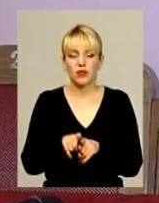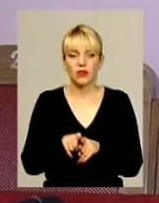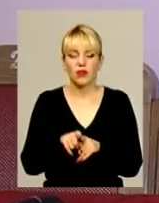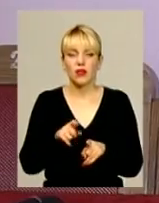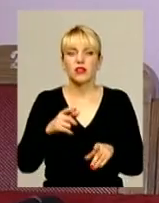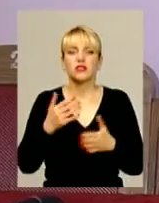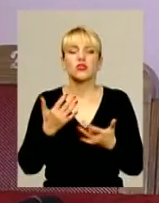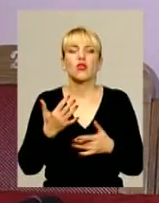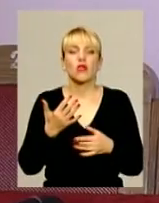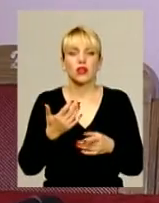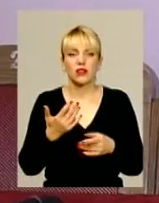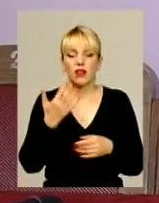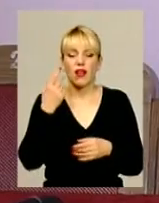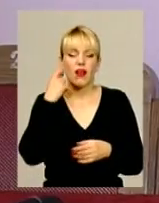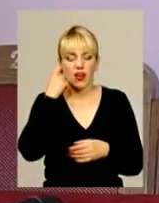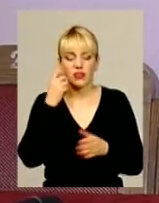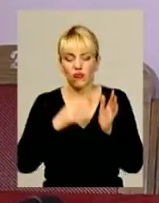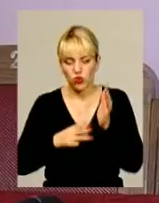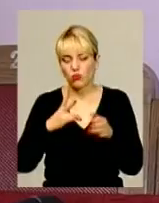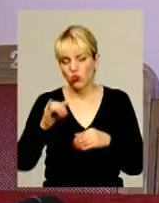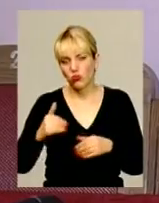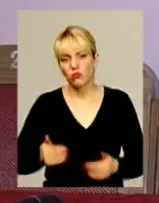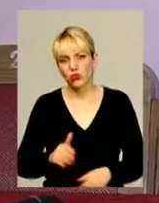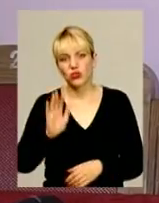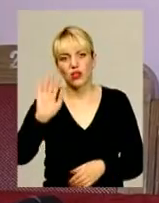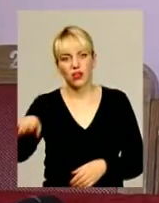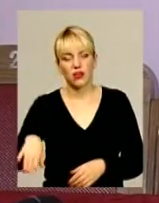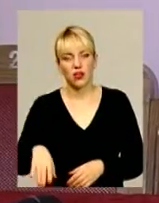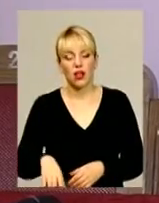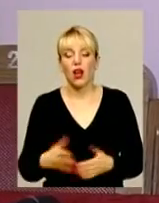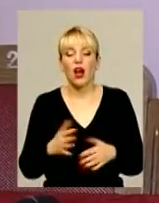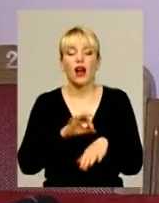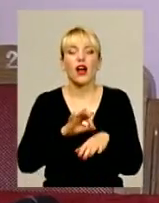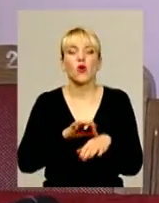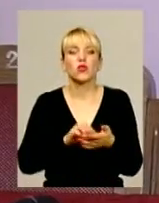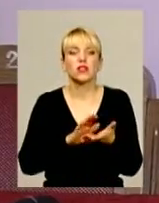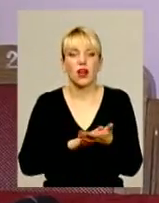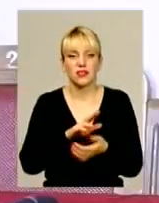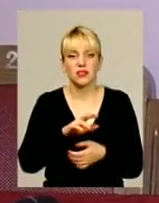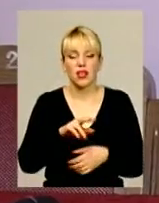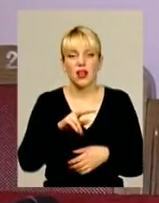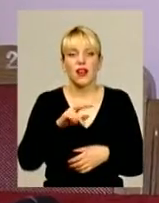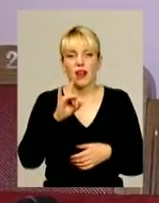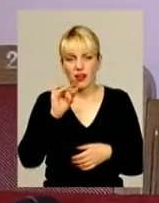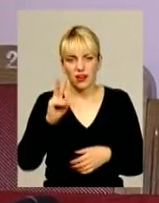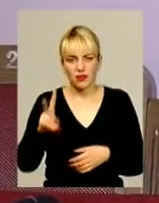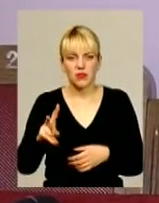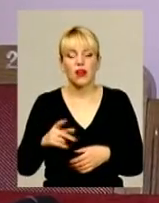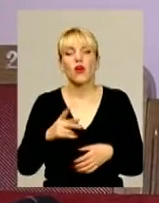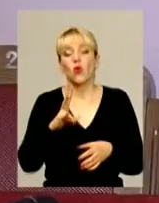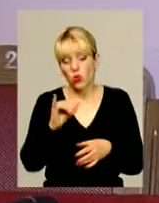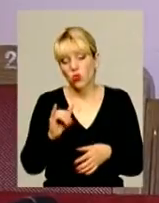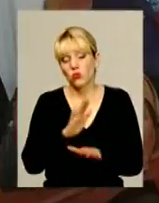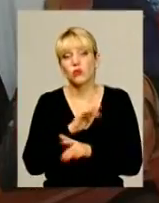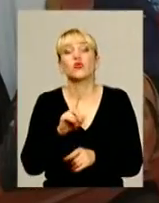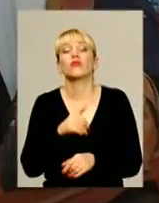Скільки років? 80? Ну, пожила. А який діагноз? Остра лейкемія. Ну, умер. А що ви